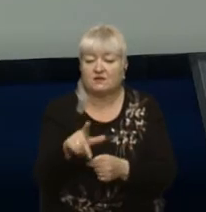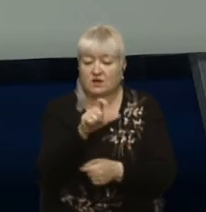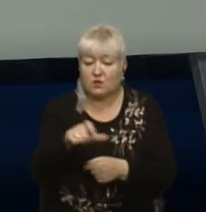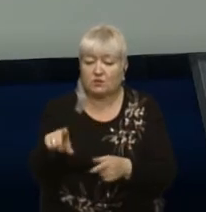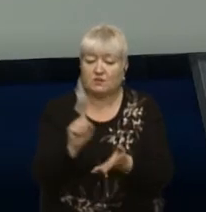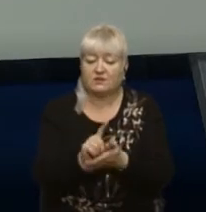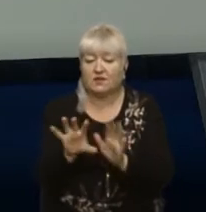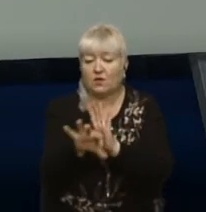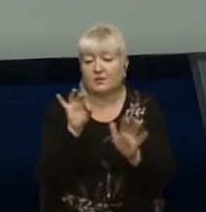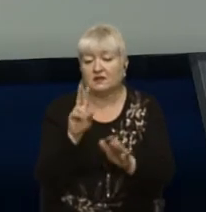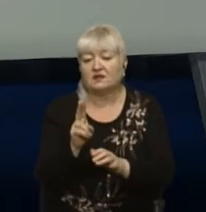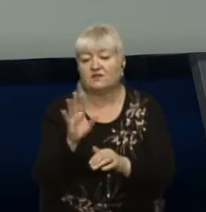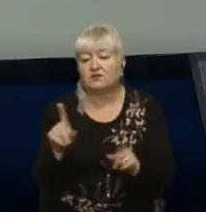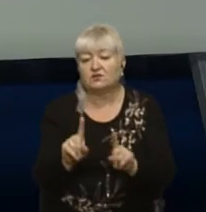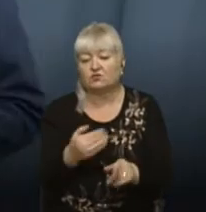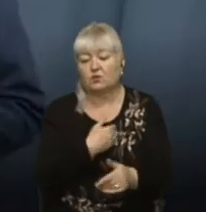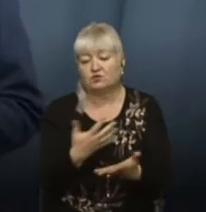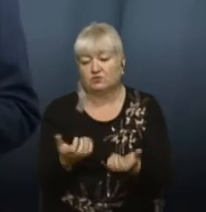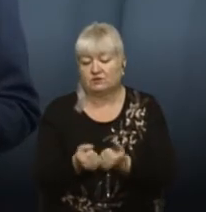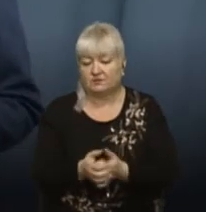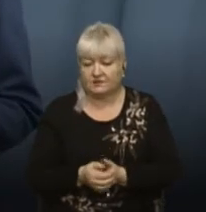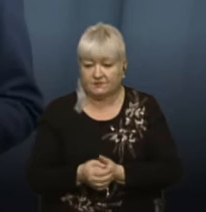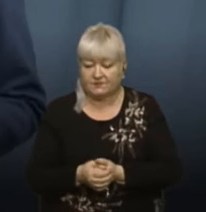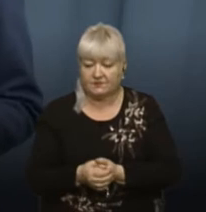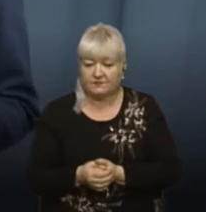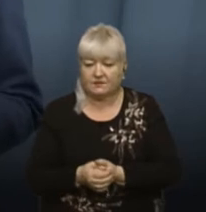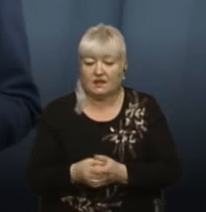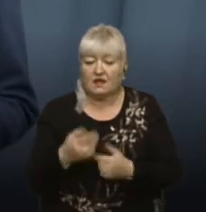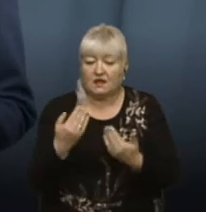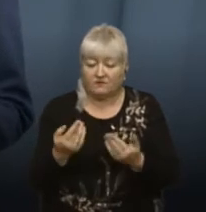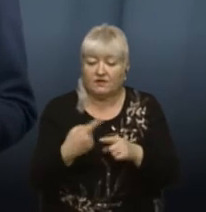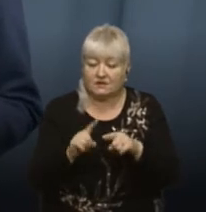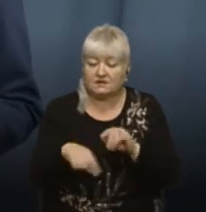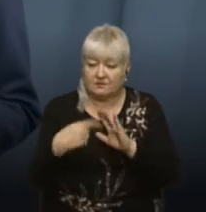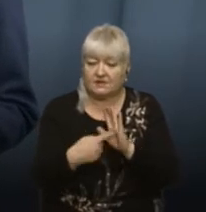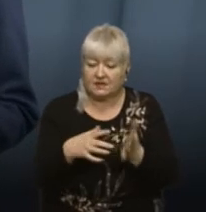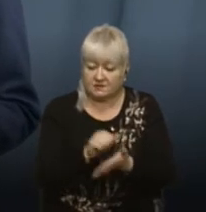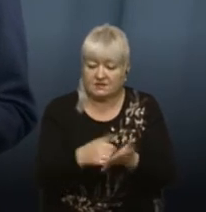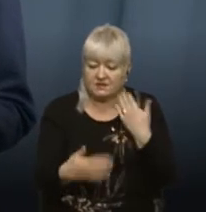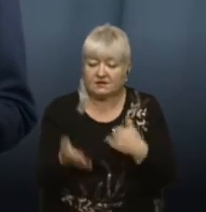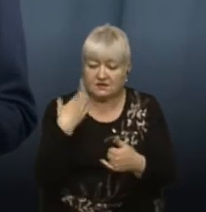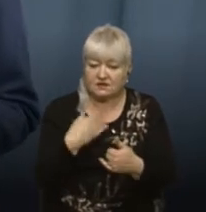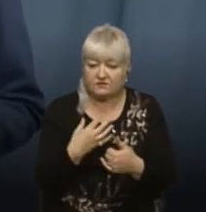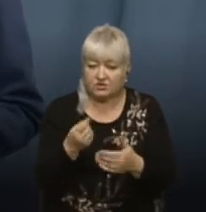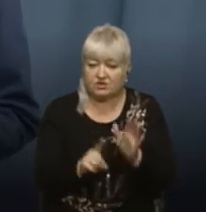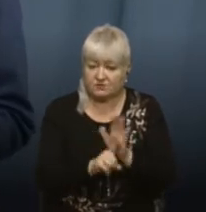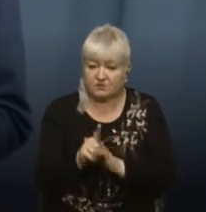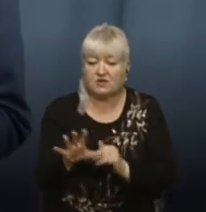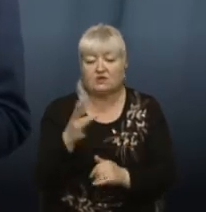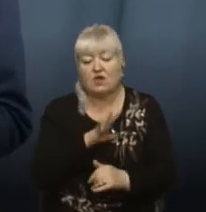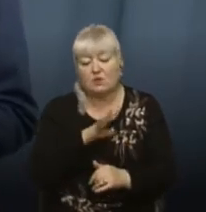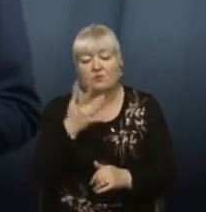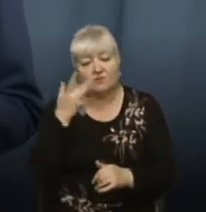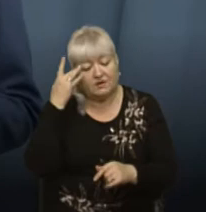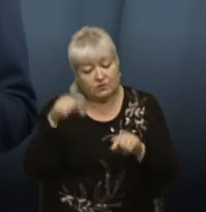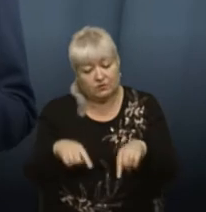ці квартири, які вони хочуть отримати. Ви цим питанням займаєтесь давно, напевно, з самого початку це сталося. Ми з вами влітку зустрічались в цій